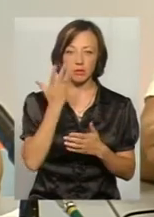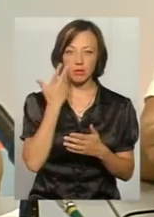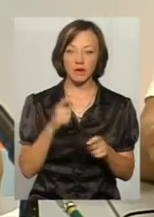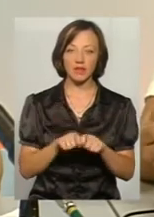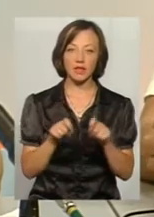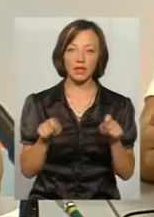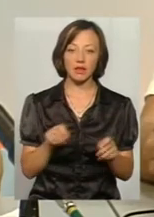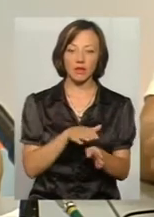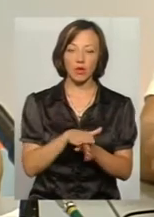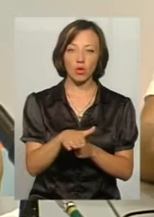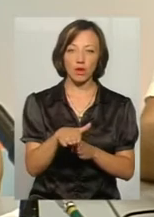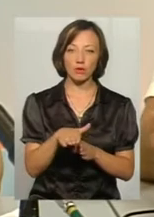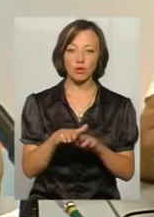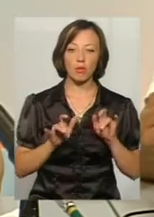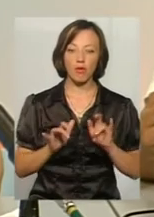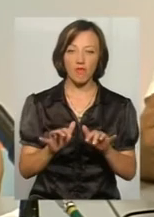виконавчого провадження,